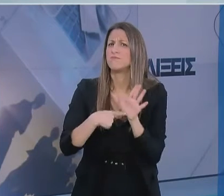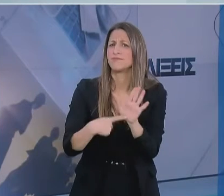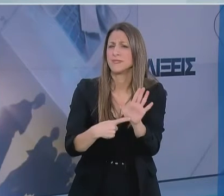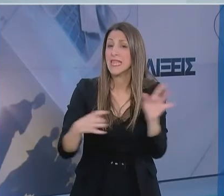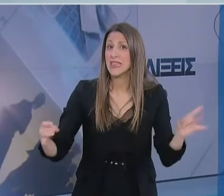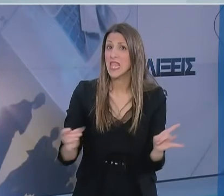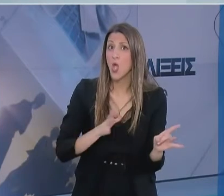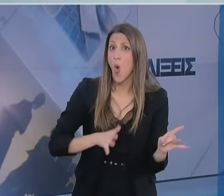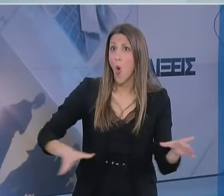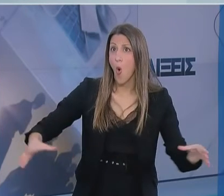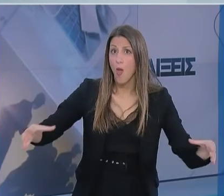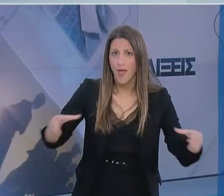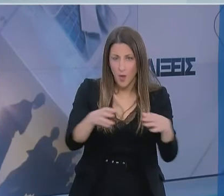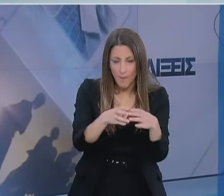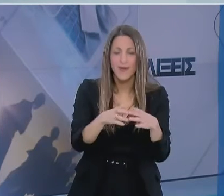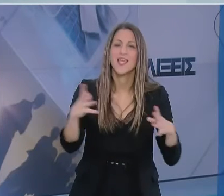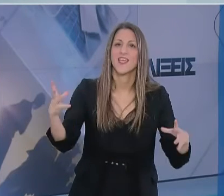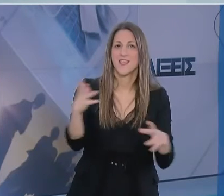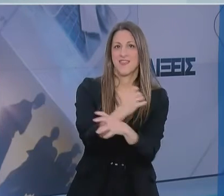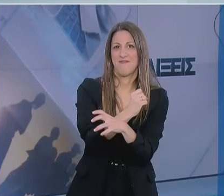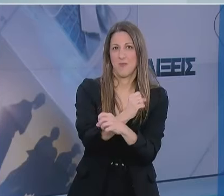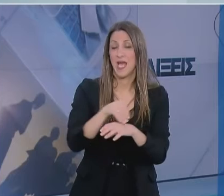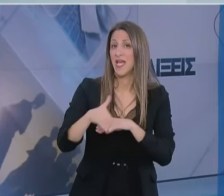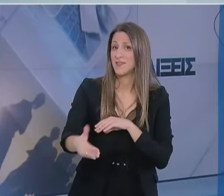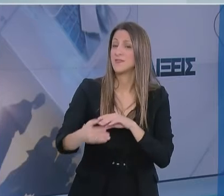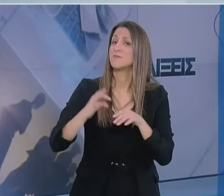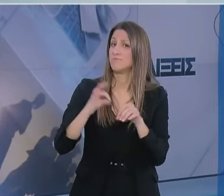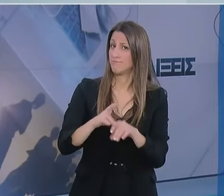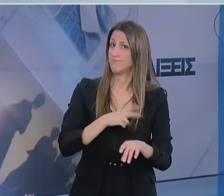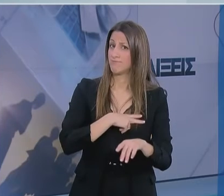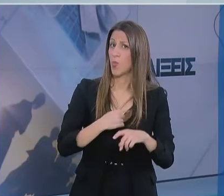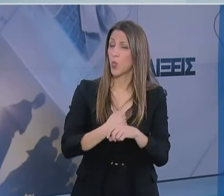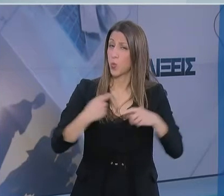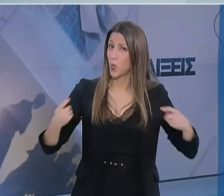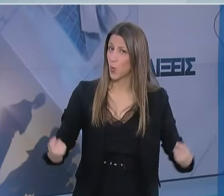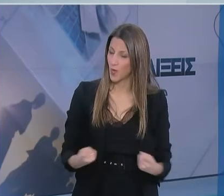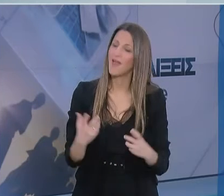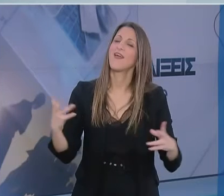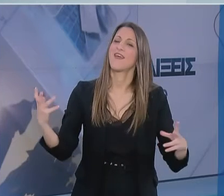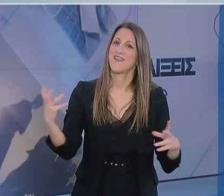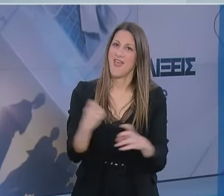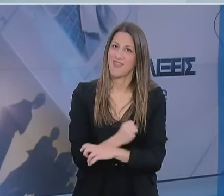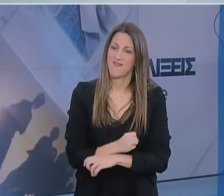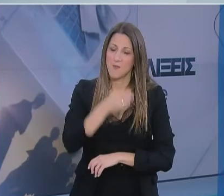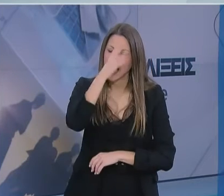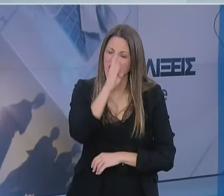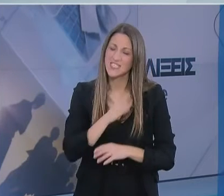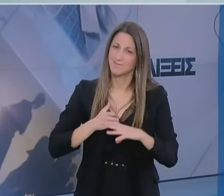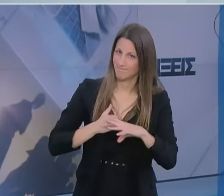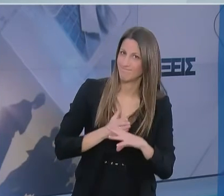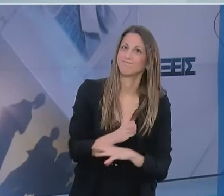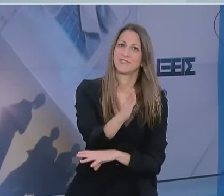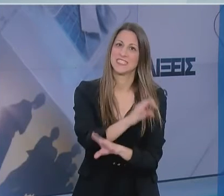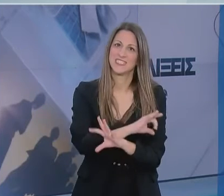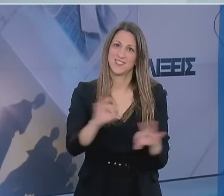είμαστε ικανοί για το καλύτερο. Και αν συνεχίσουμε να κάνουμε το σωστό δεν θα αργήσει η μέρα που θα βγούμε από αυτή τη μεγάλη δυσκολία και